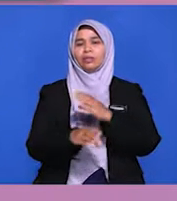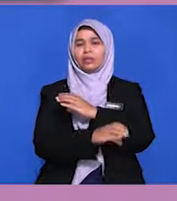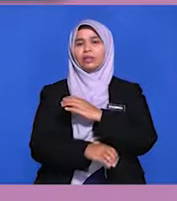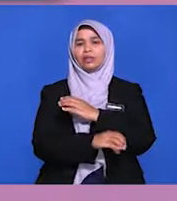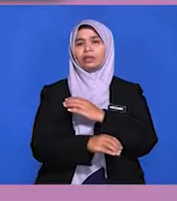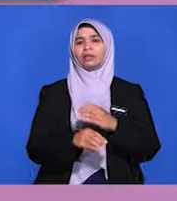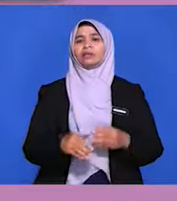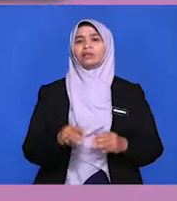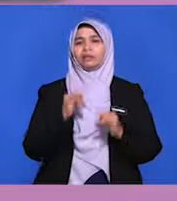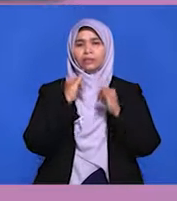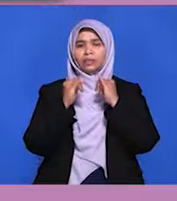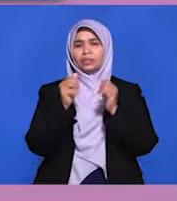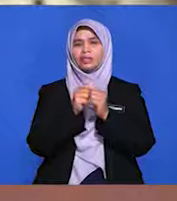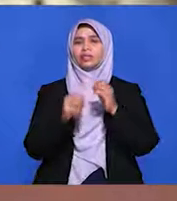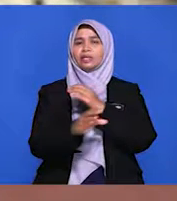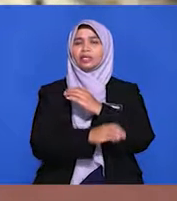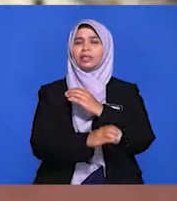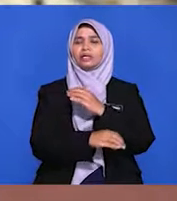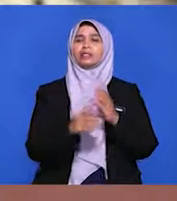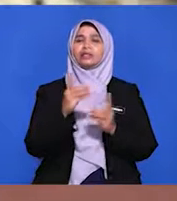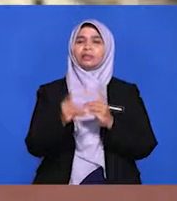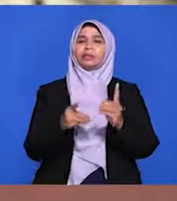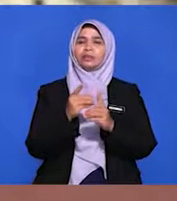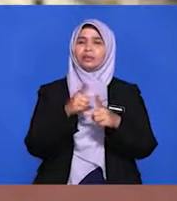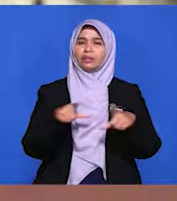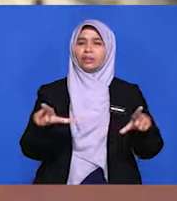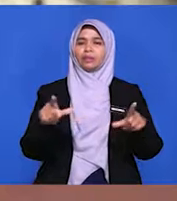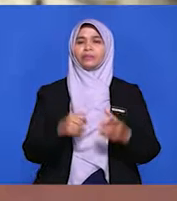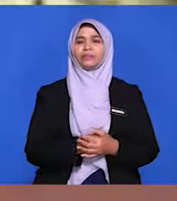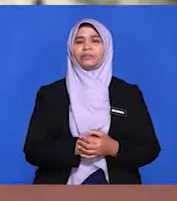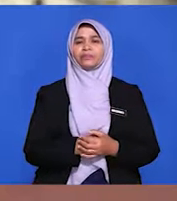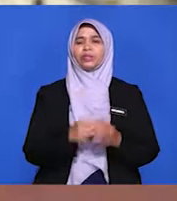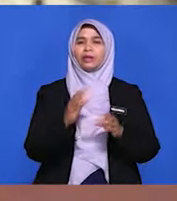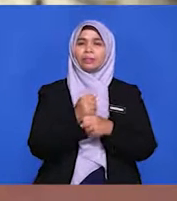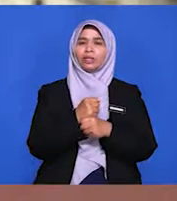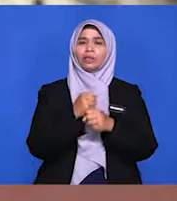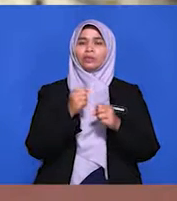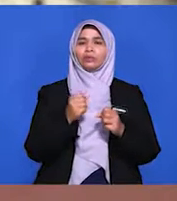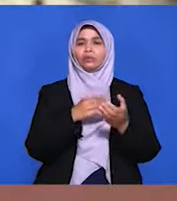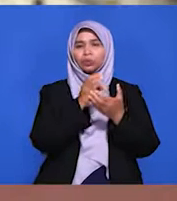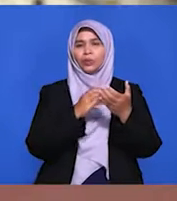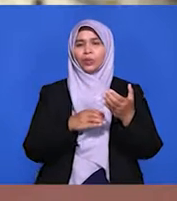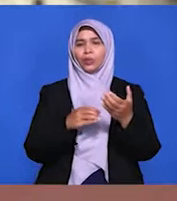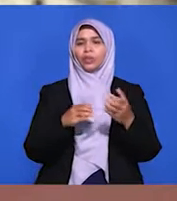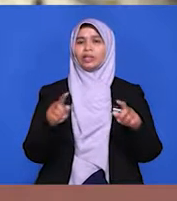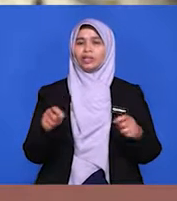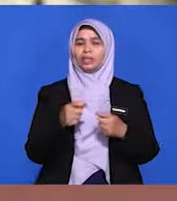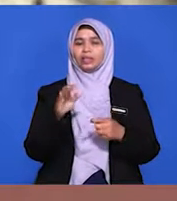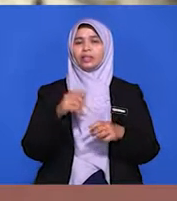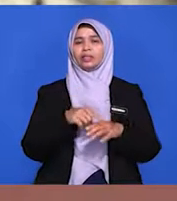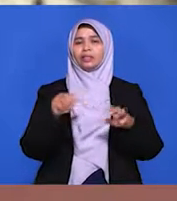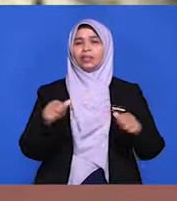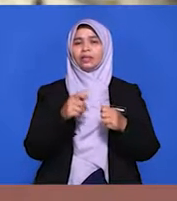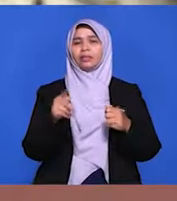negara-negara dunia lain. Ini merupakan satu bentuk corak tindakan yang diamalkan oleh sesebuah